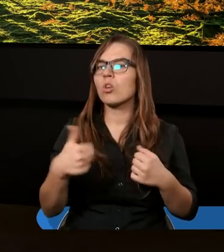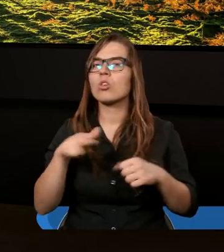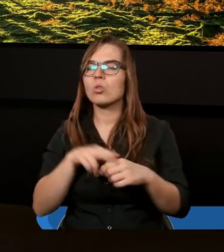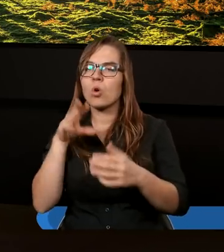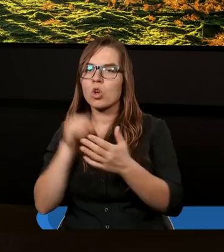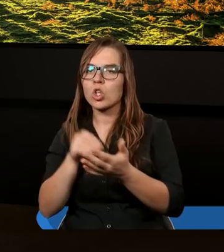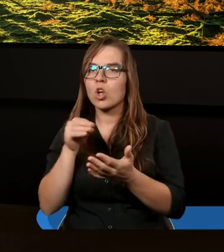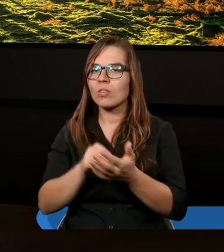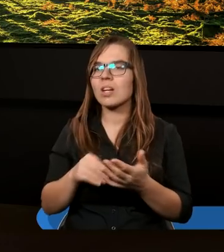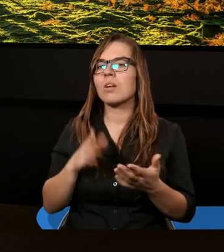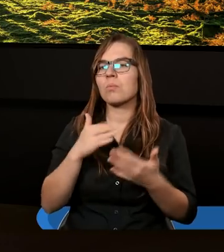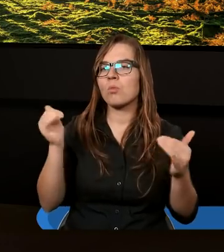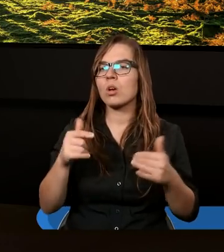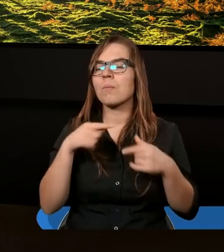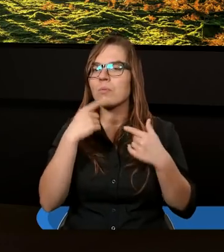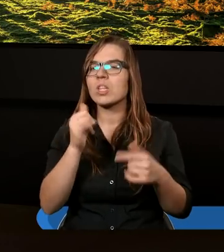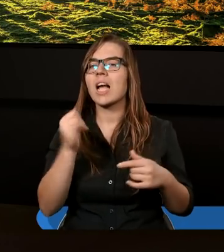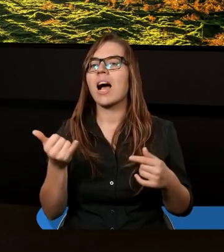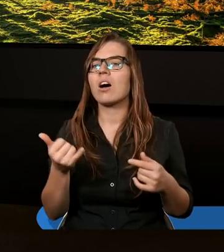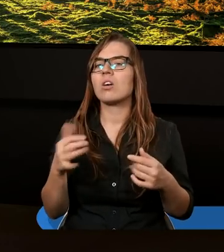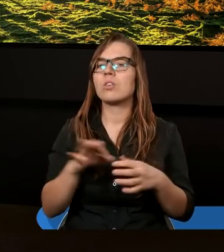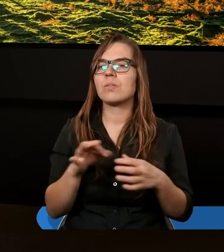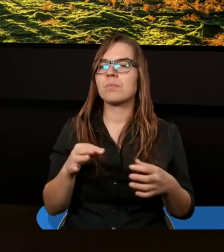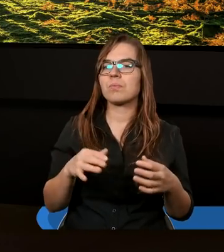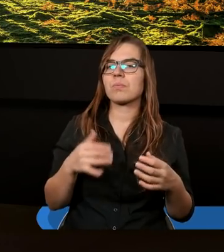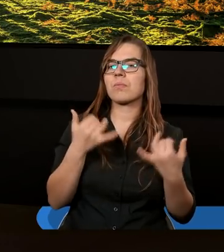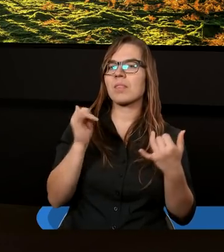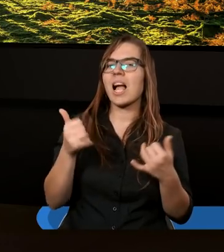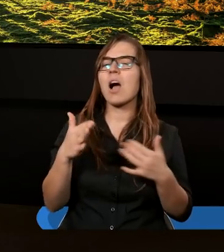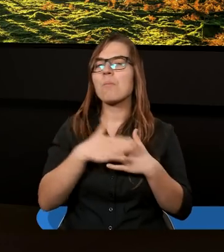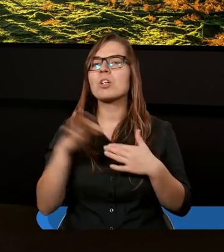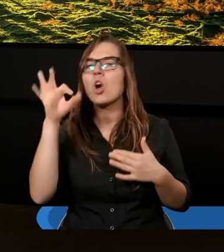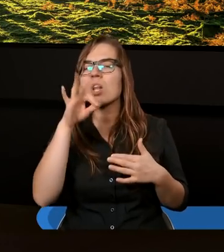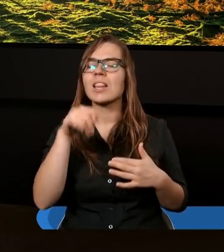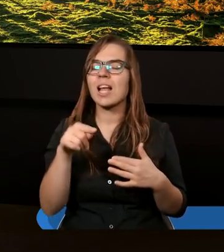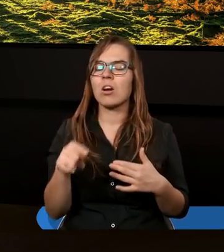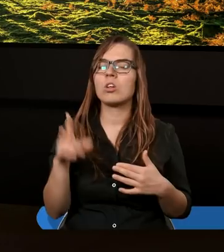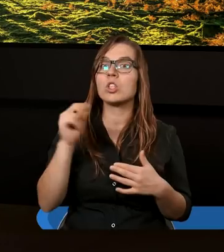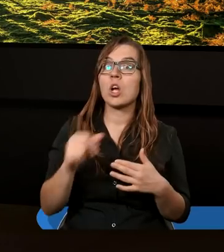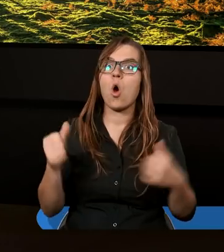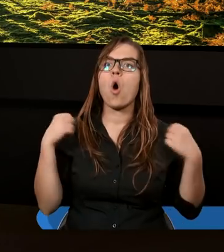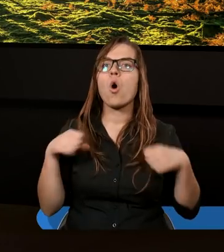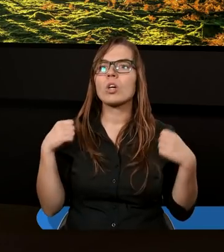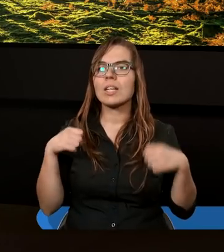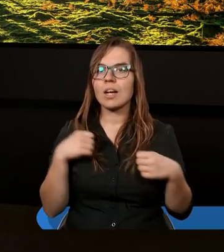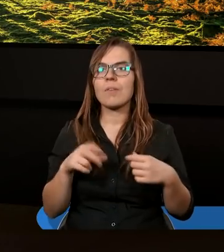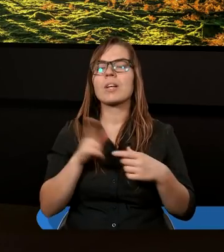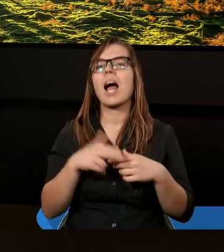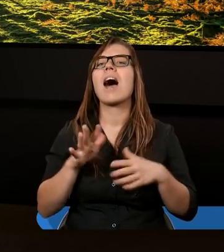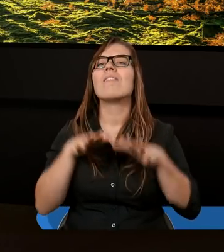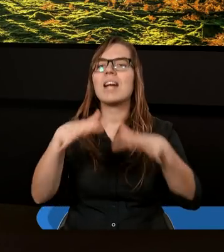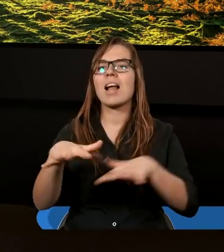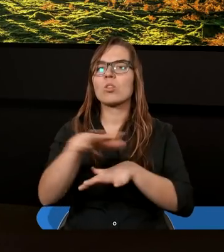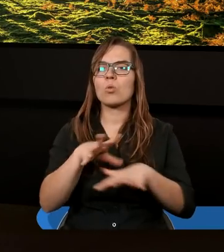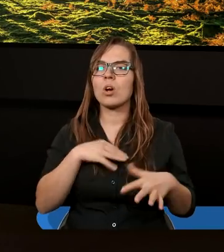której doświadczał, można powiedzieć jako niejako przy okazji tego, że oczekiwał na wylanie